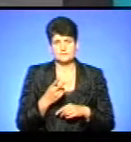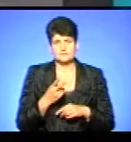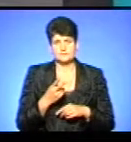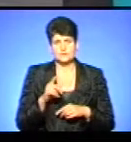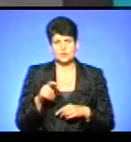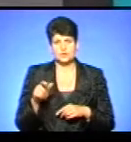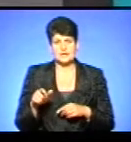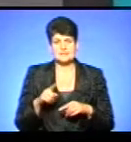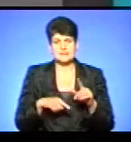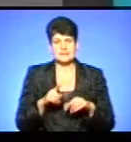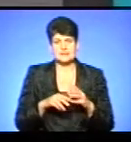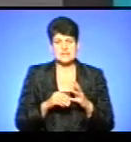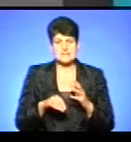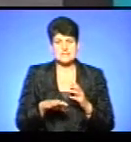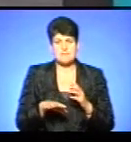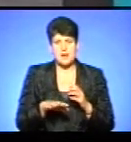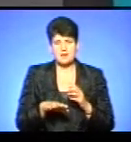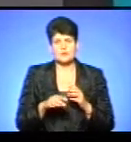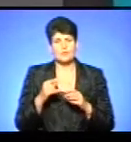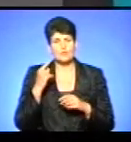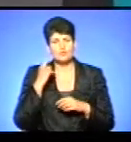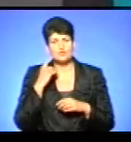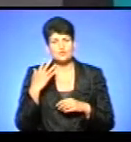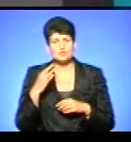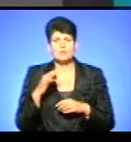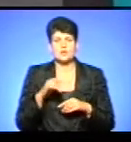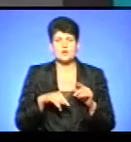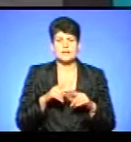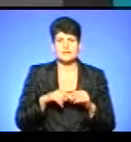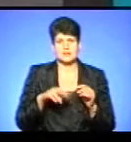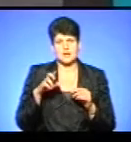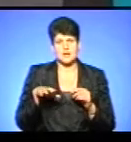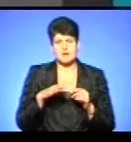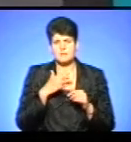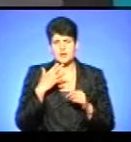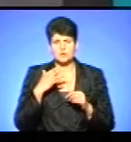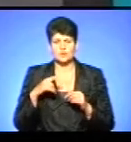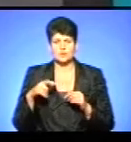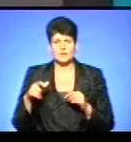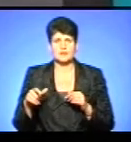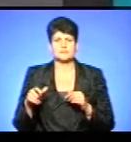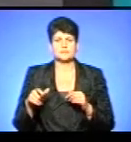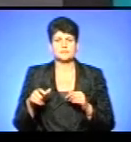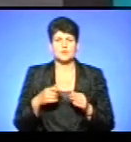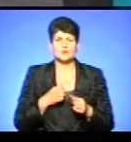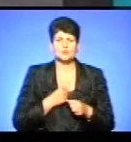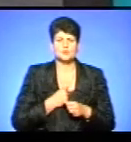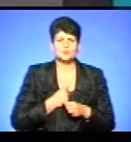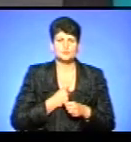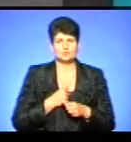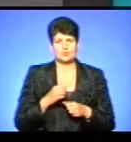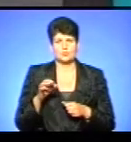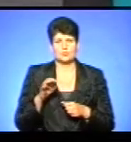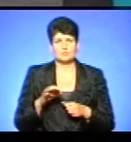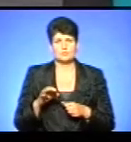людей з рідних земель, почути щось про рідний край. Дуже багато, чесно, людей вони сумують за